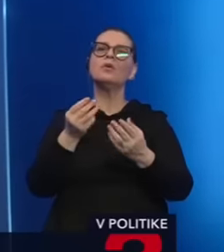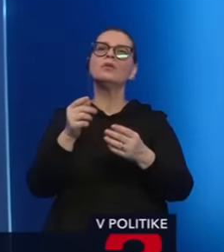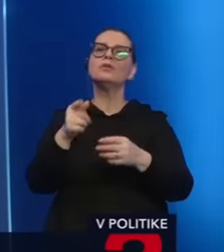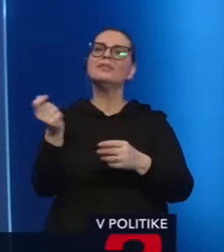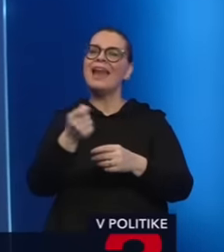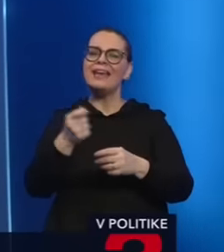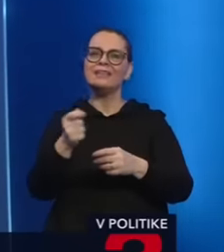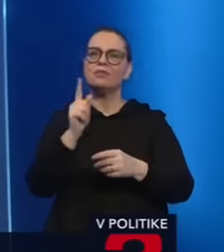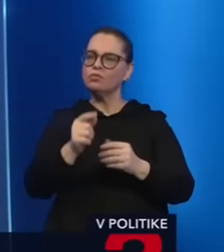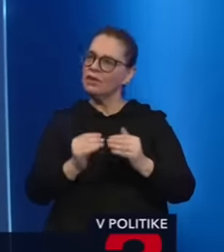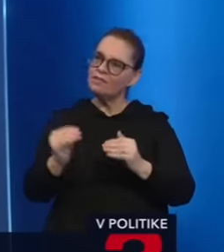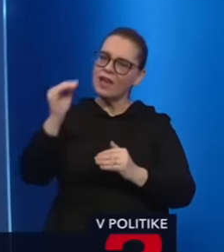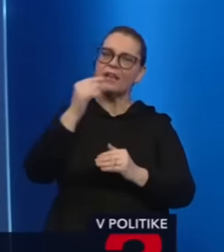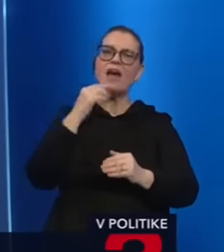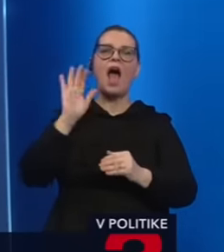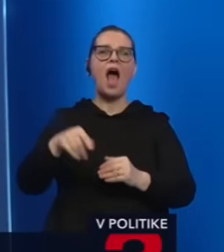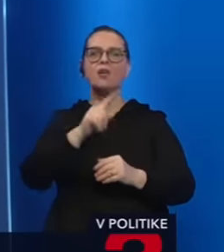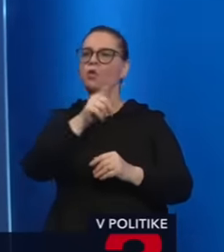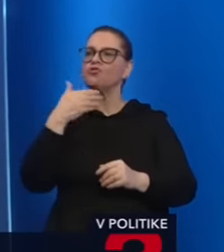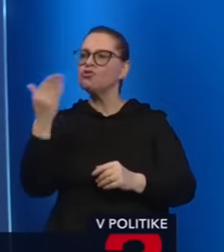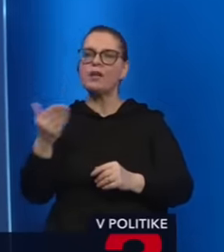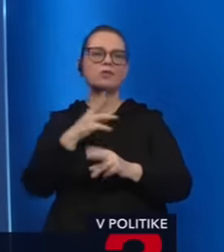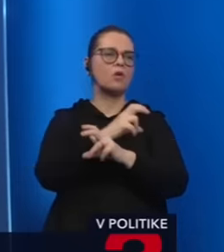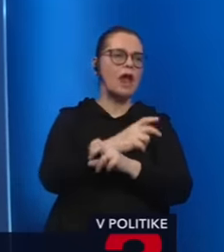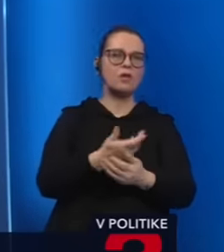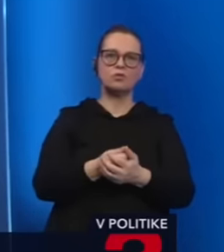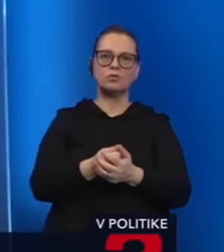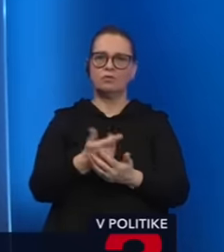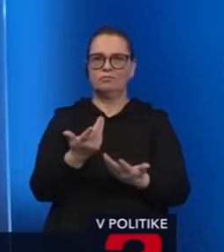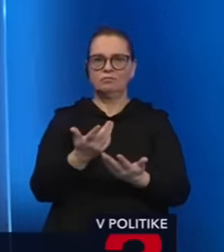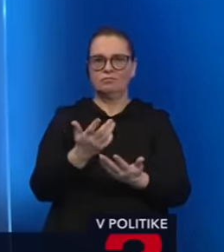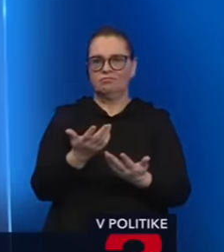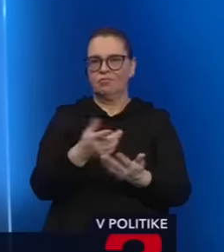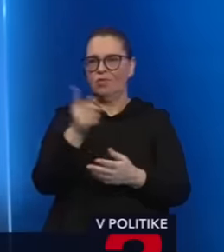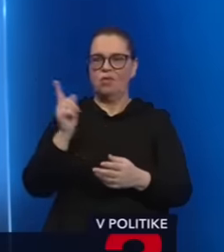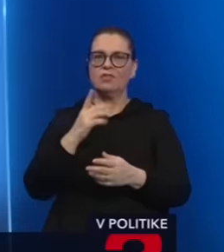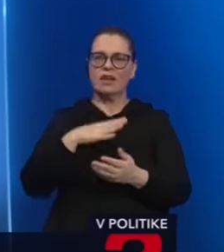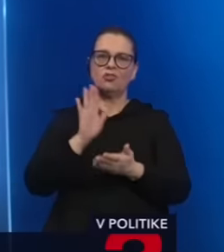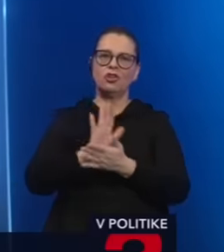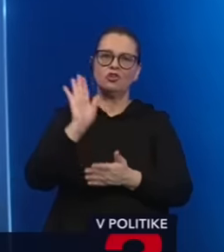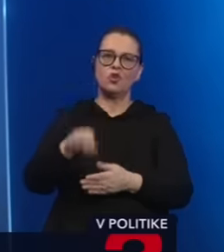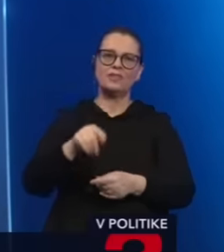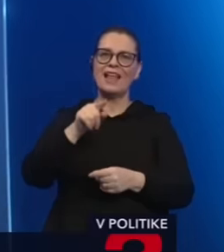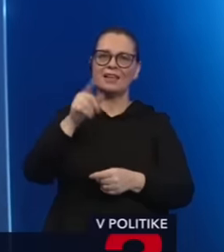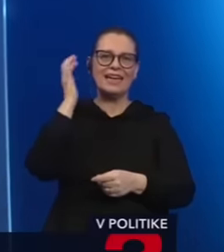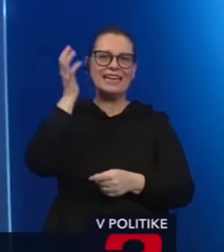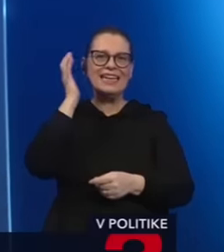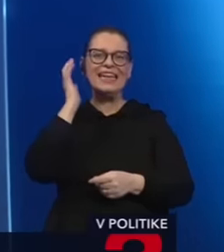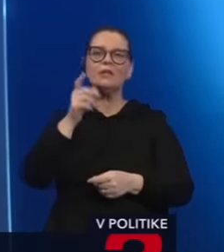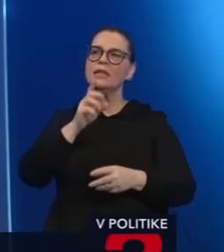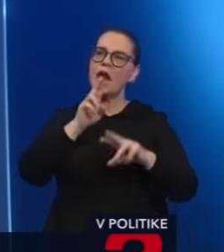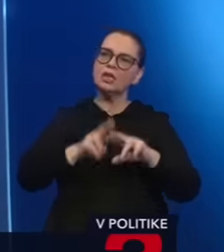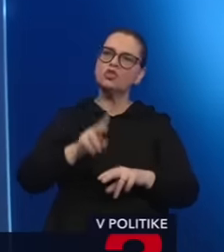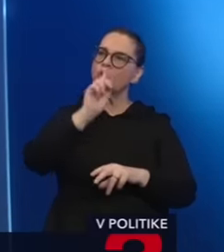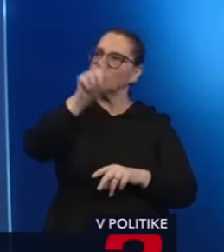v Rakúsku, v Nemecku, v Českej republike. To znamená, že tí kriminálnici vlastne majú dôvod zostať v Rakúsku, v Česku a v Nemecku.